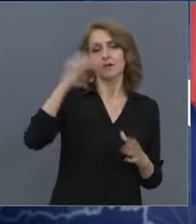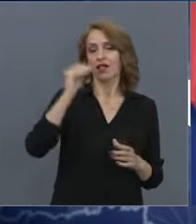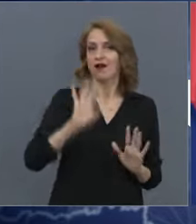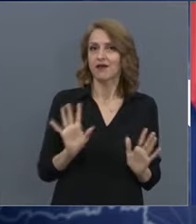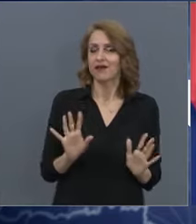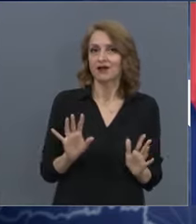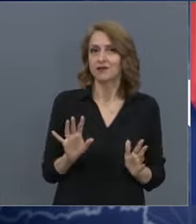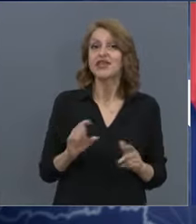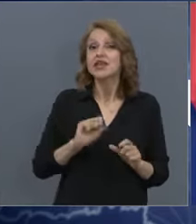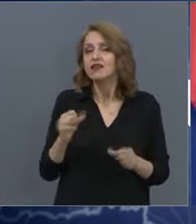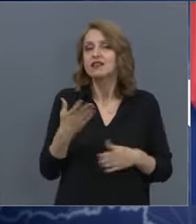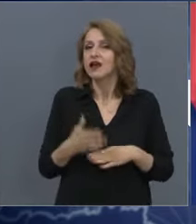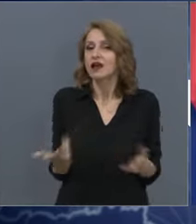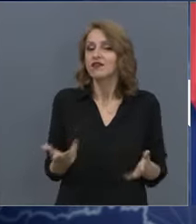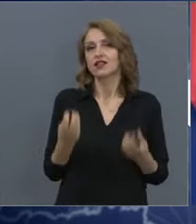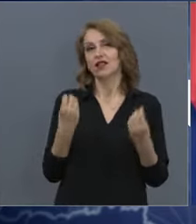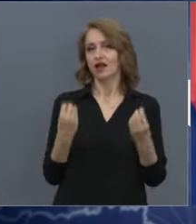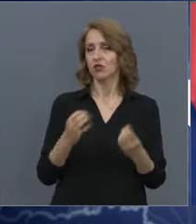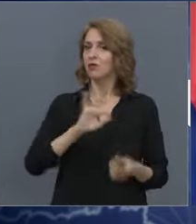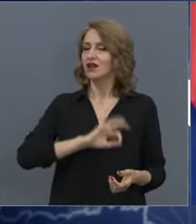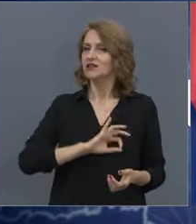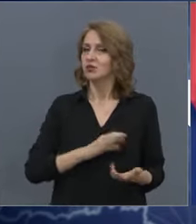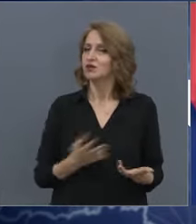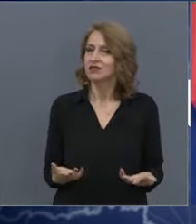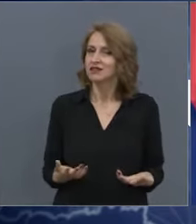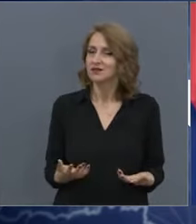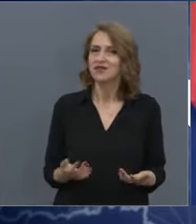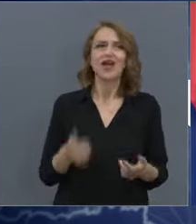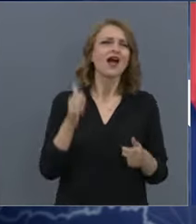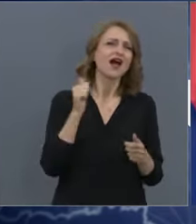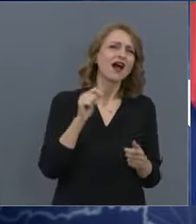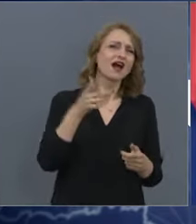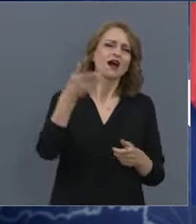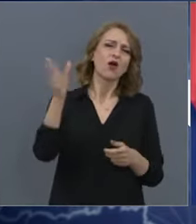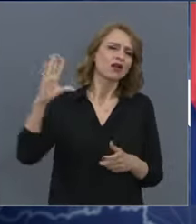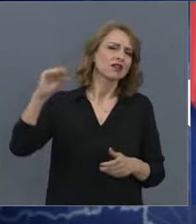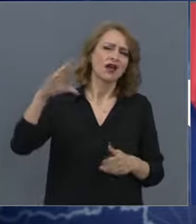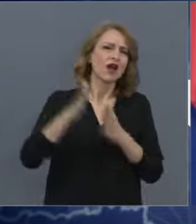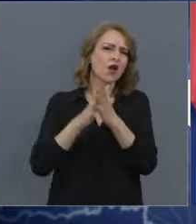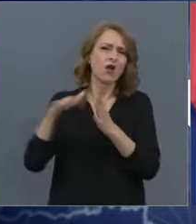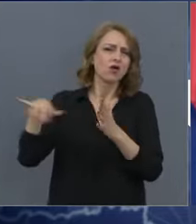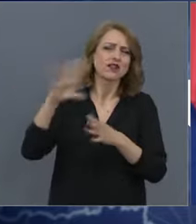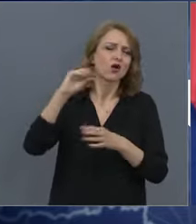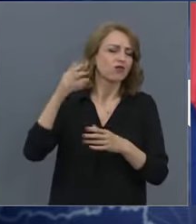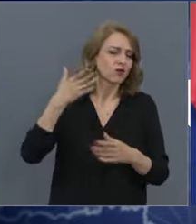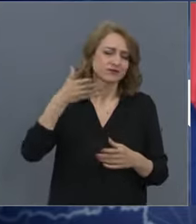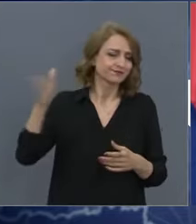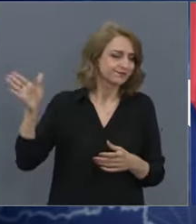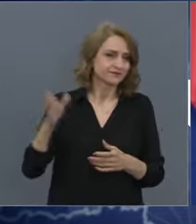С най-добри резултати. А какво ще каже някои от тези? Не ме късава.